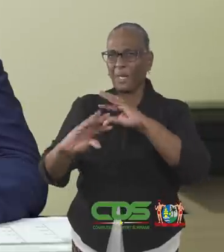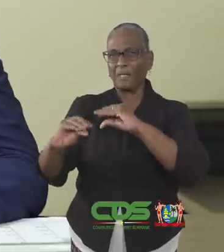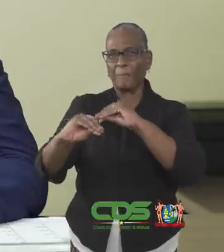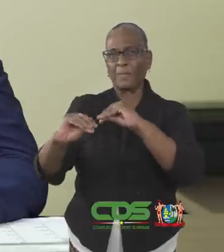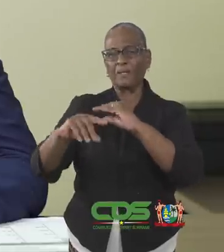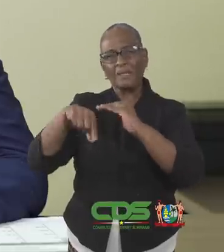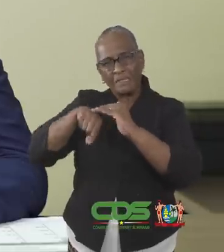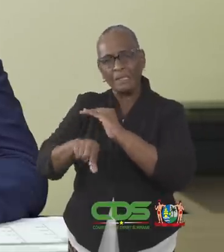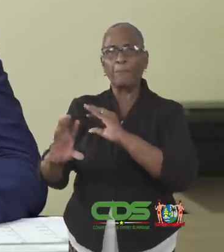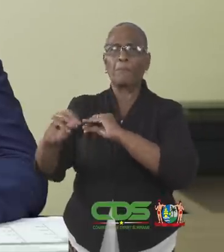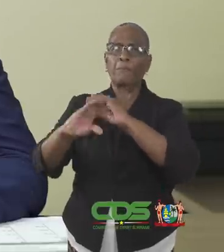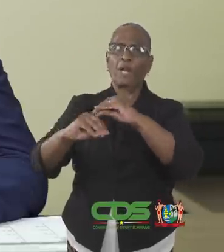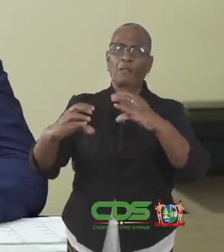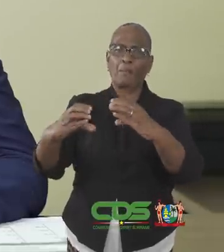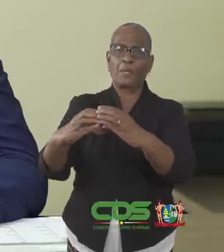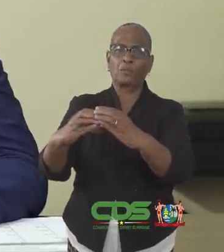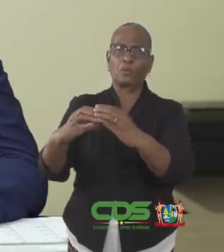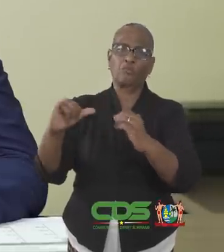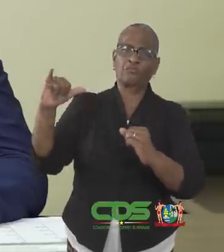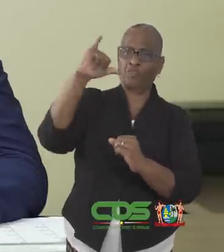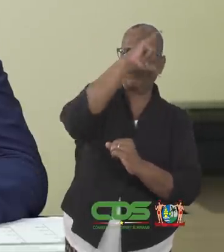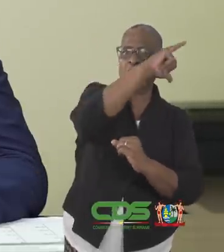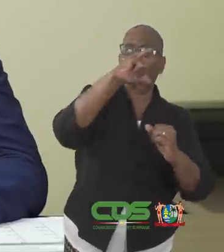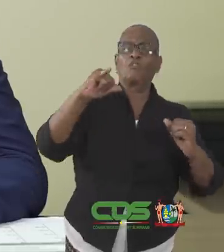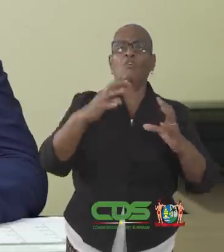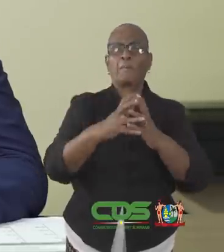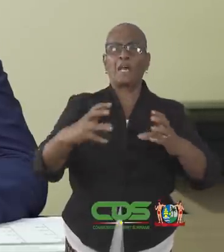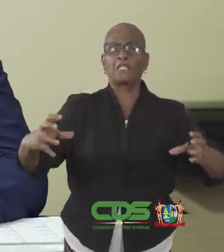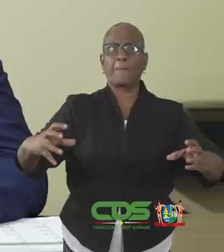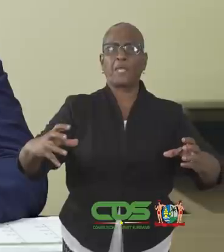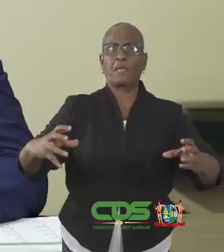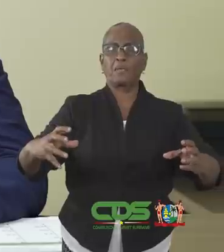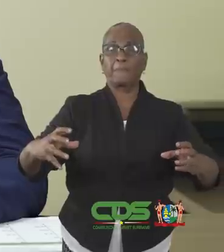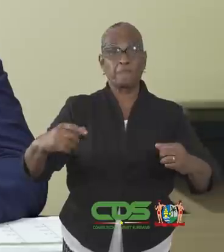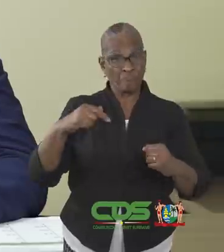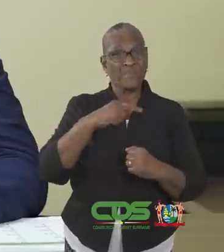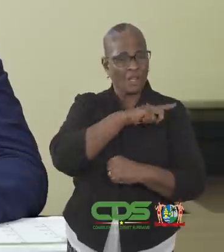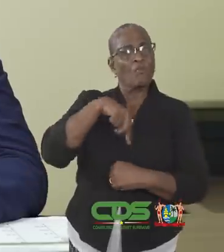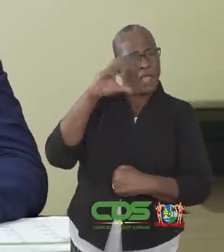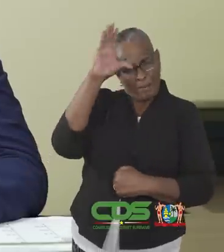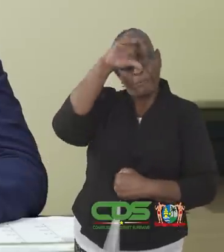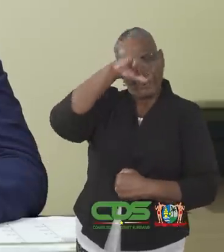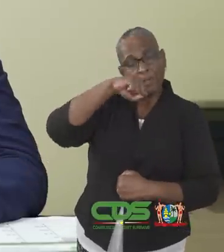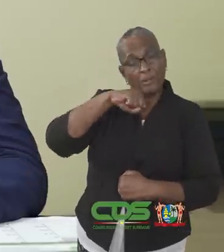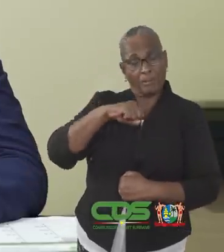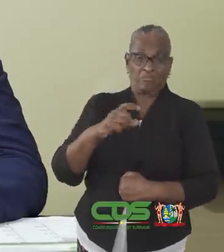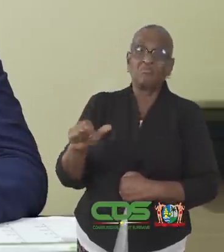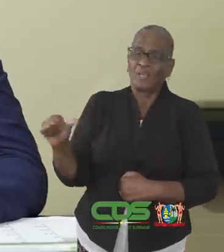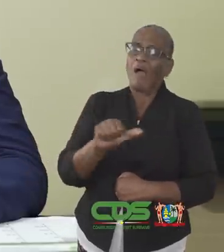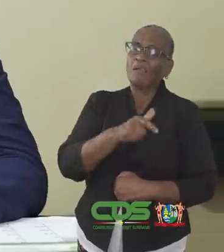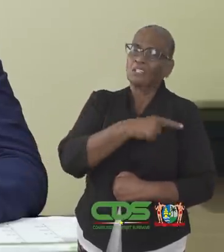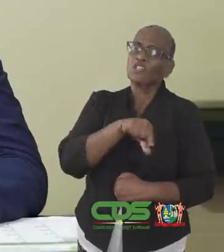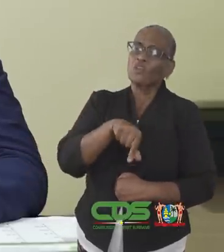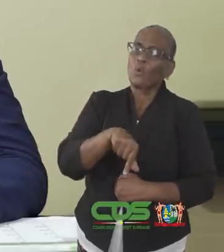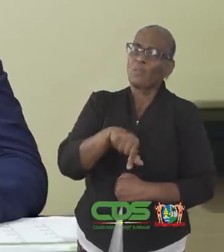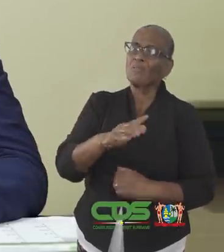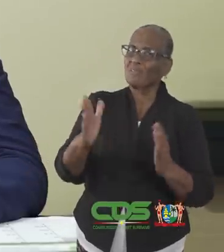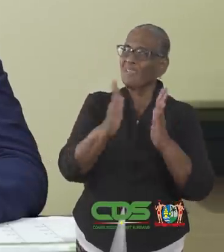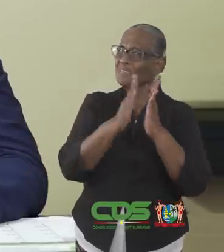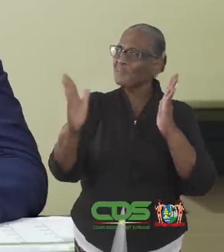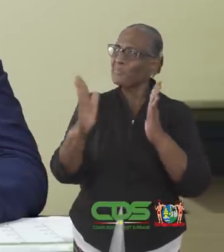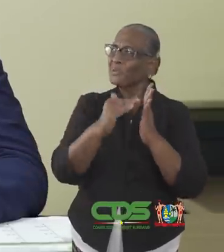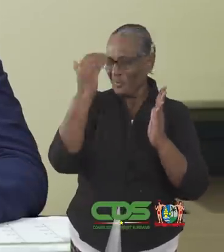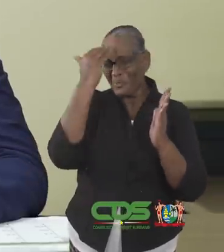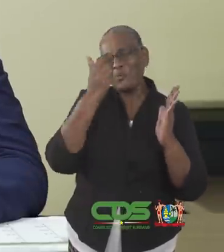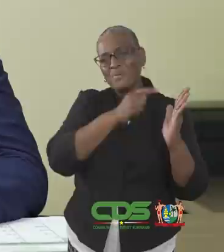intensieve gesprekken gevoerd met actoren binnen de luchtvaartsector. Wij begrijpen dat u het anders gewend bent, vooral in